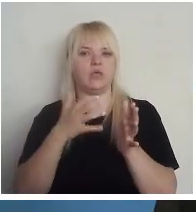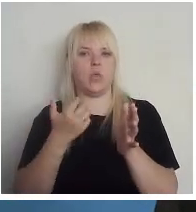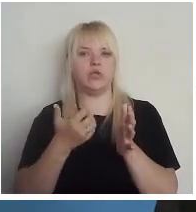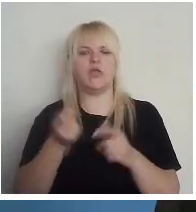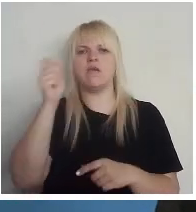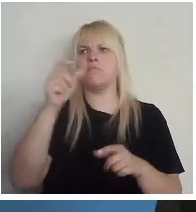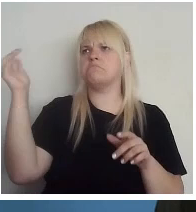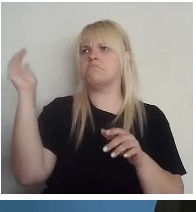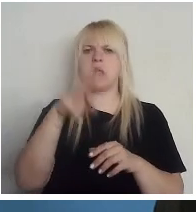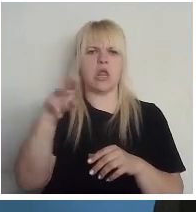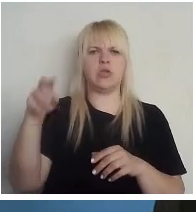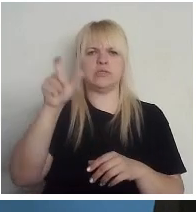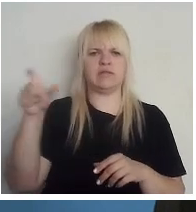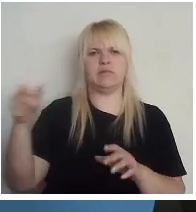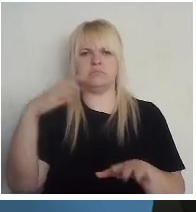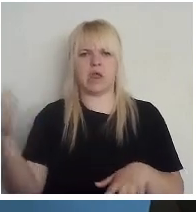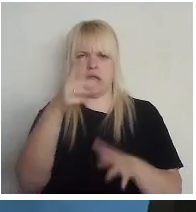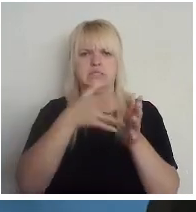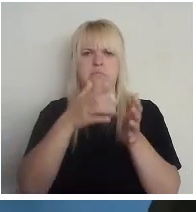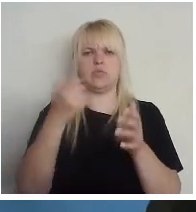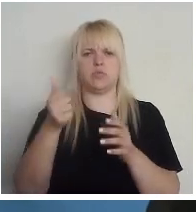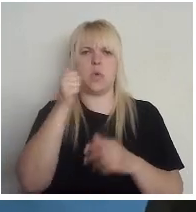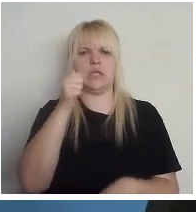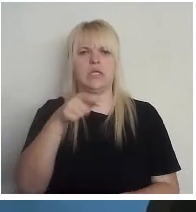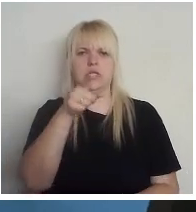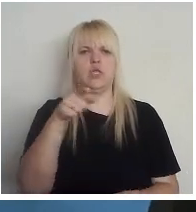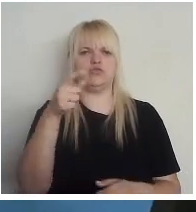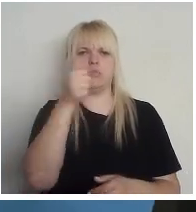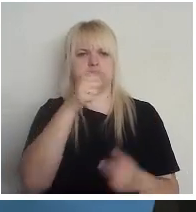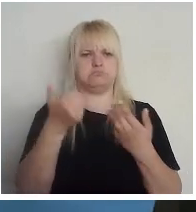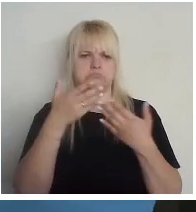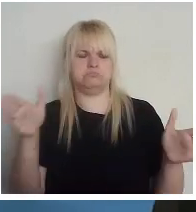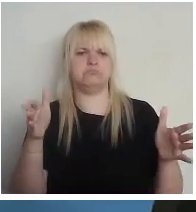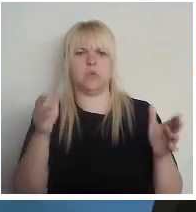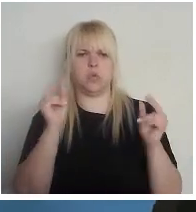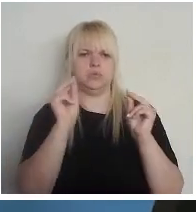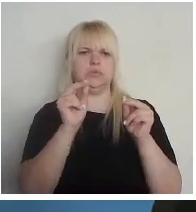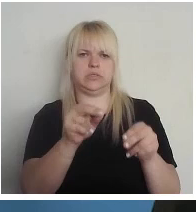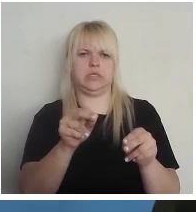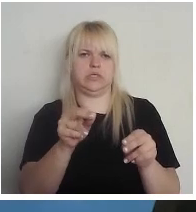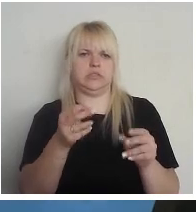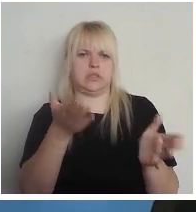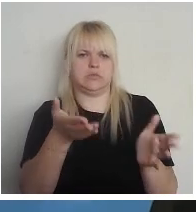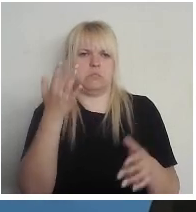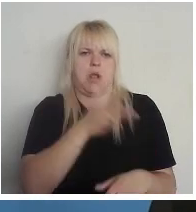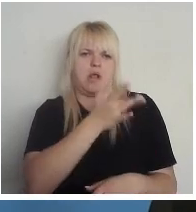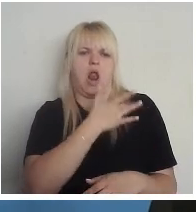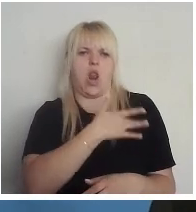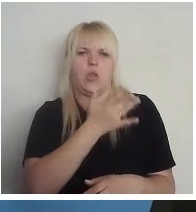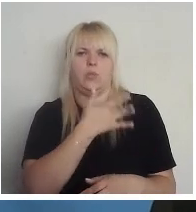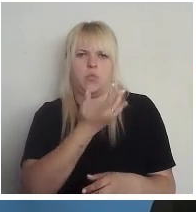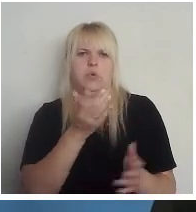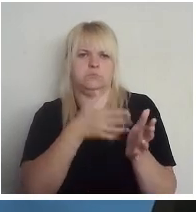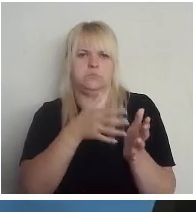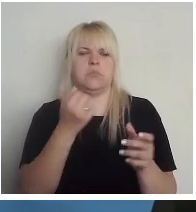cilvēku ir iemācījušies un izmantoja ikdienā šo te autentifikāciju un uzticās pakalpojumiem, gan, ko